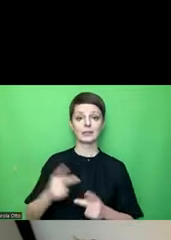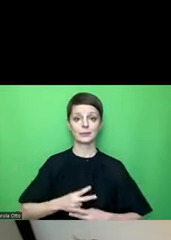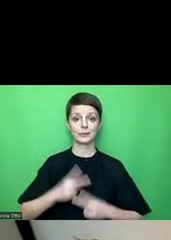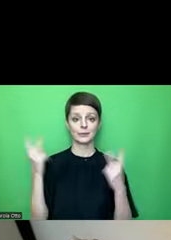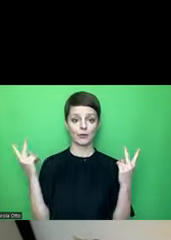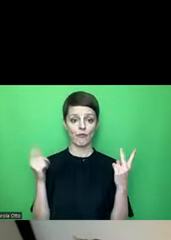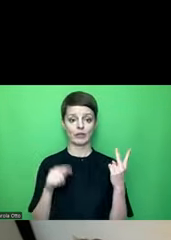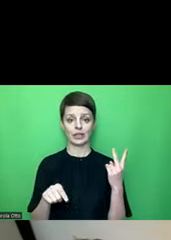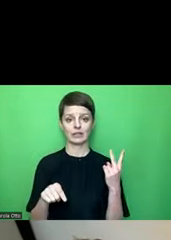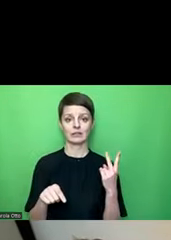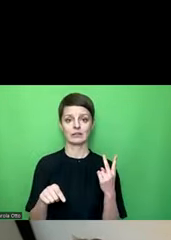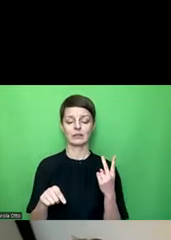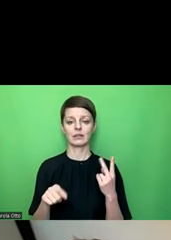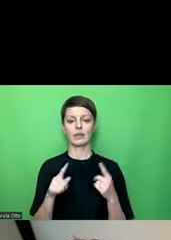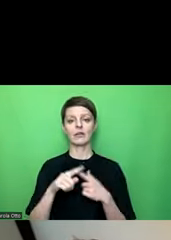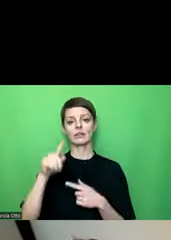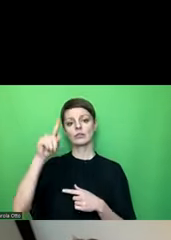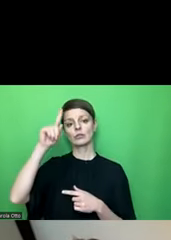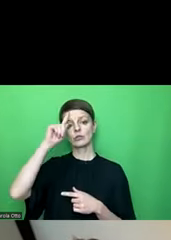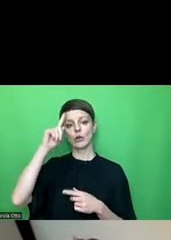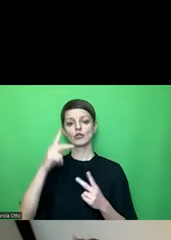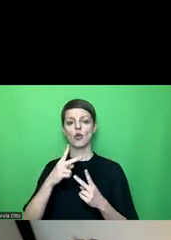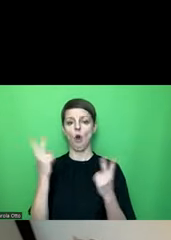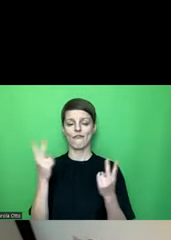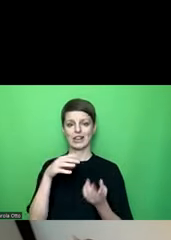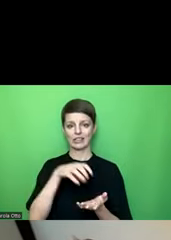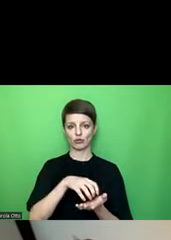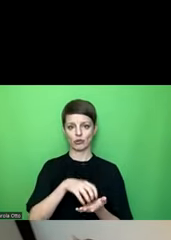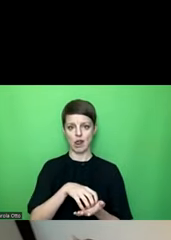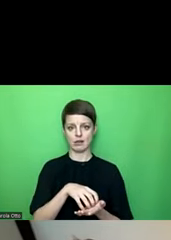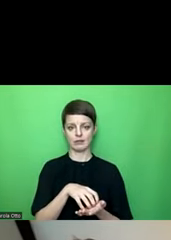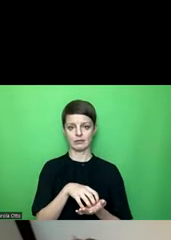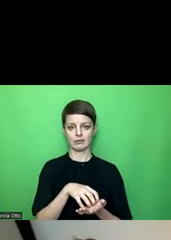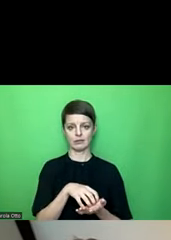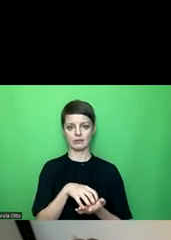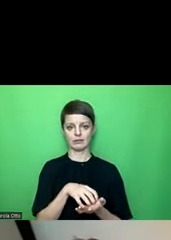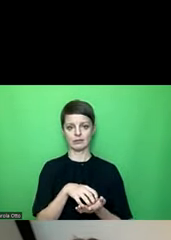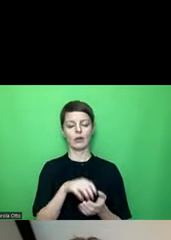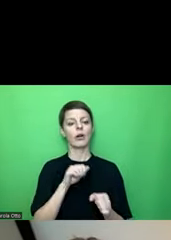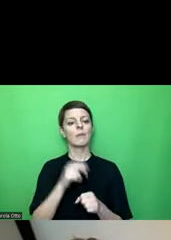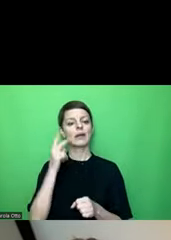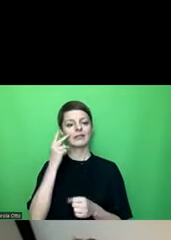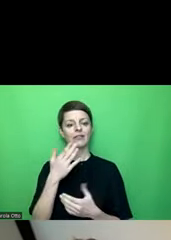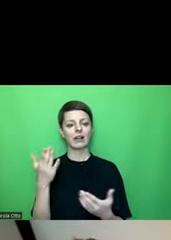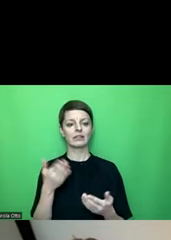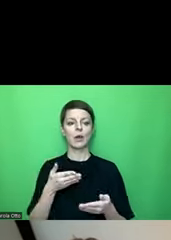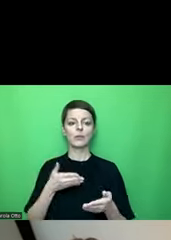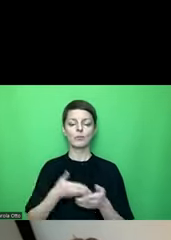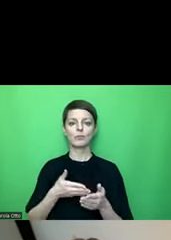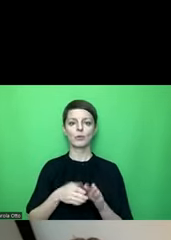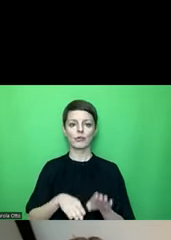bei deutschen öffentlichen Stellen und man sieht hier, wie viel der Prüfschritte